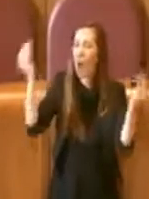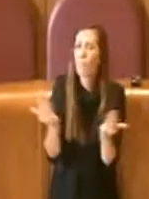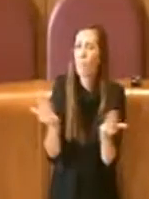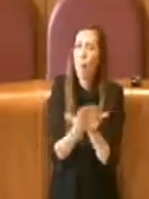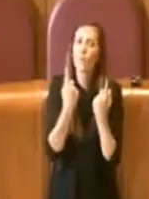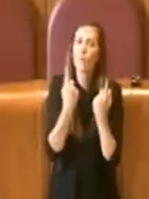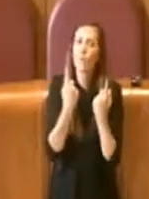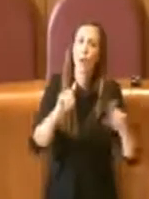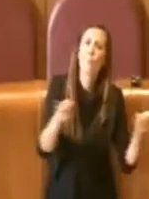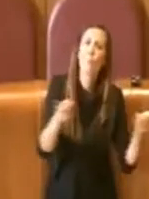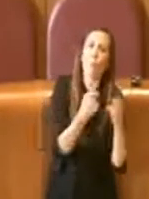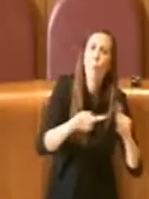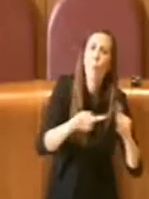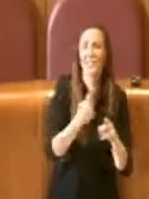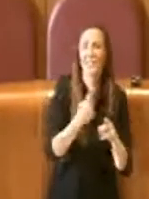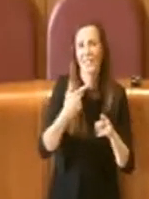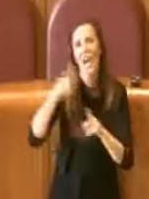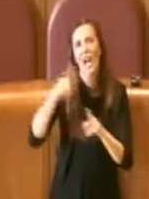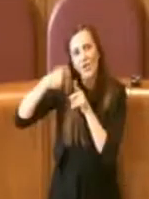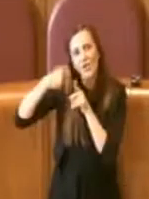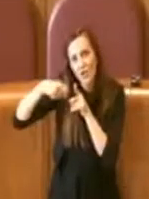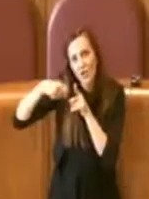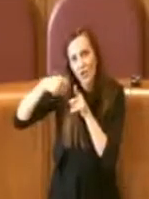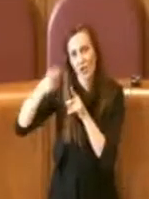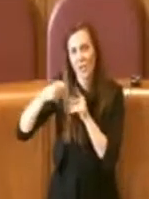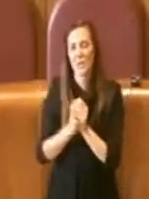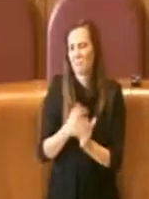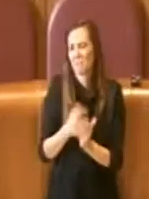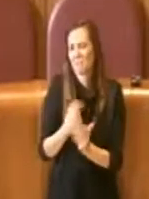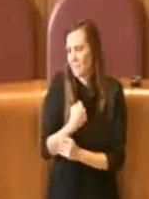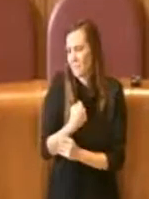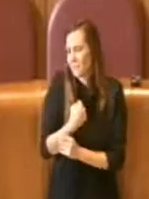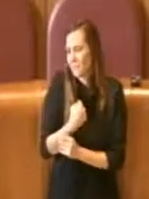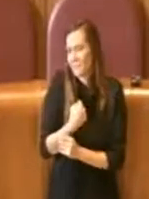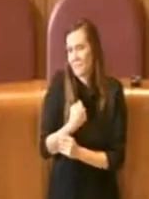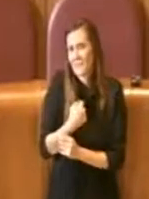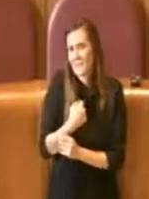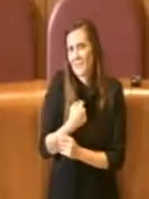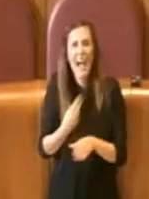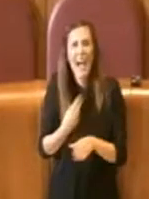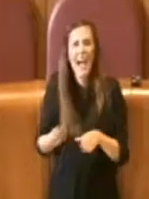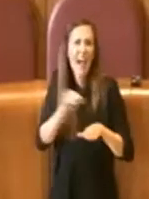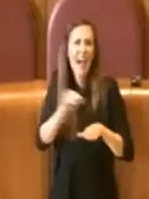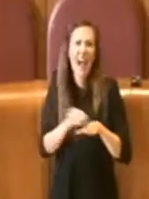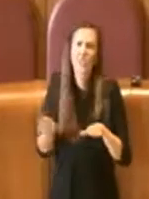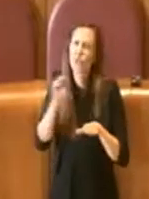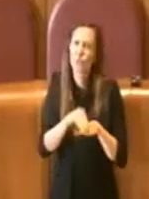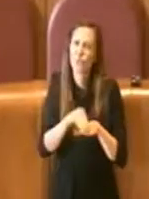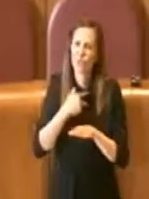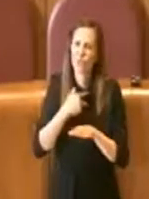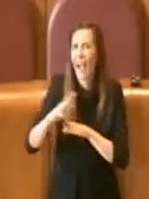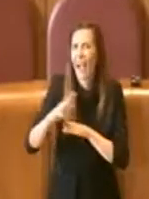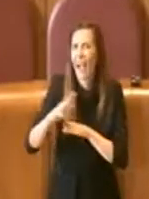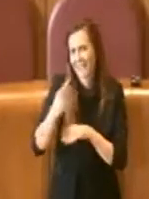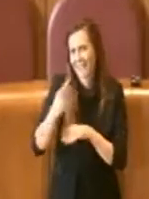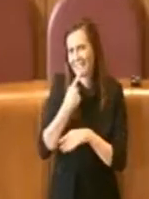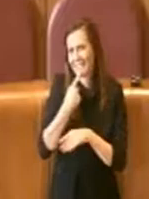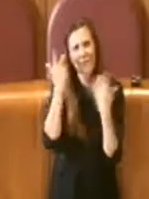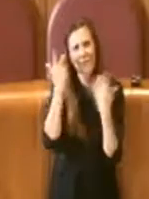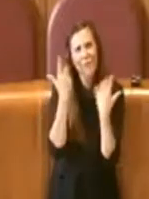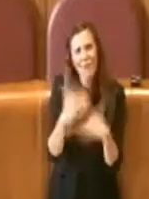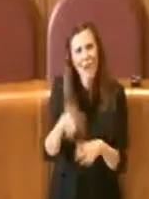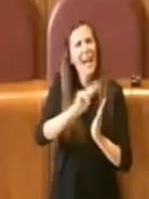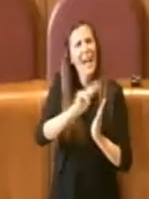cinematografico il 6 luglio scorso. Non dirò nulla che non si sappia già, che non sia già stato detto. Ha